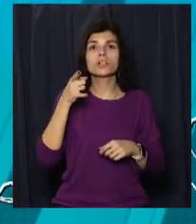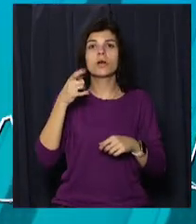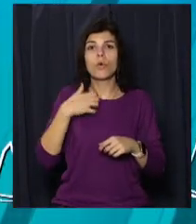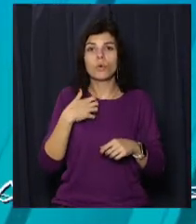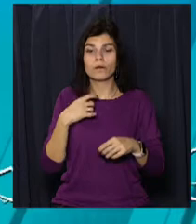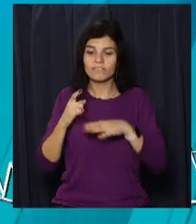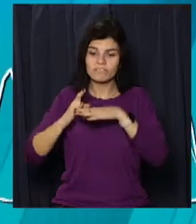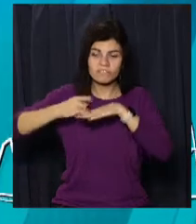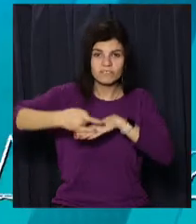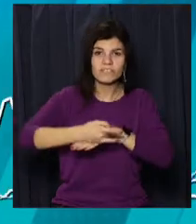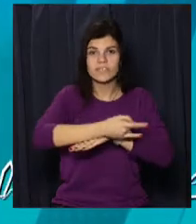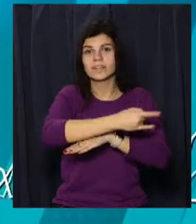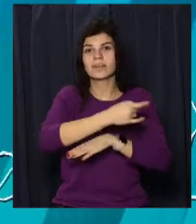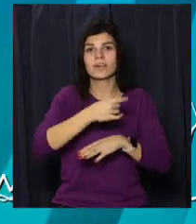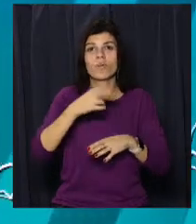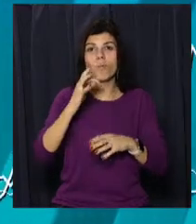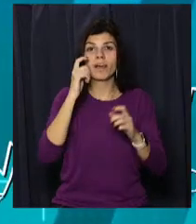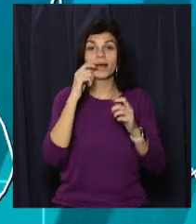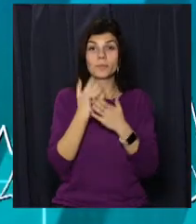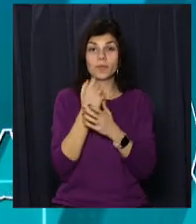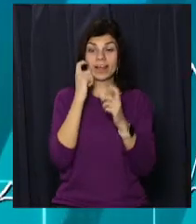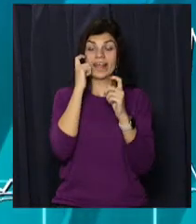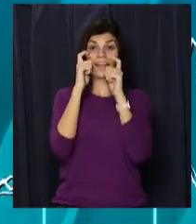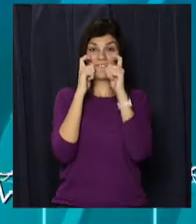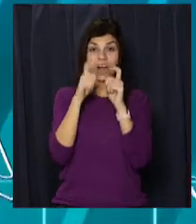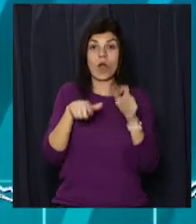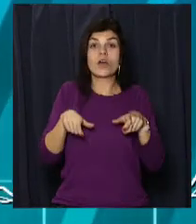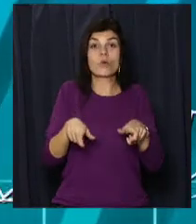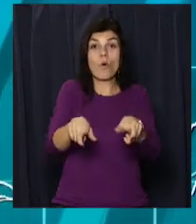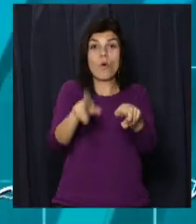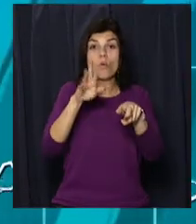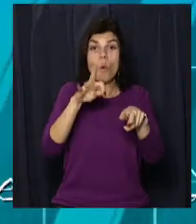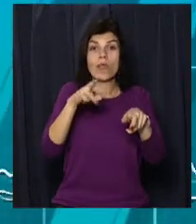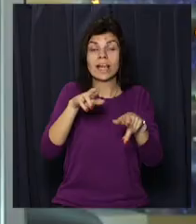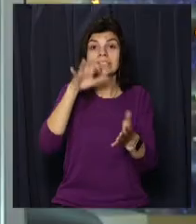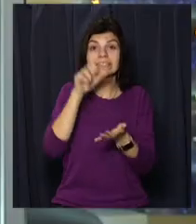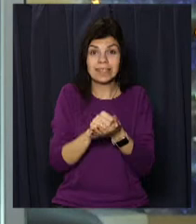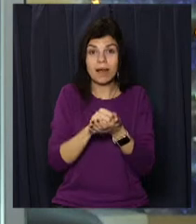трамвайні піти і бігатися по трамвайним пітям, вони нам кажуть препяття. Зараз трамваї ходять віздє.